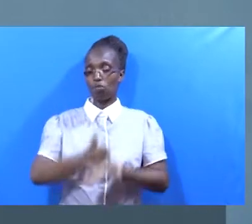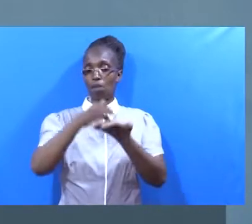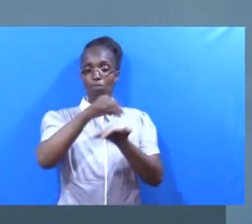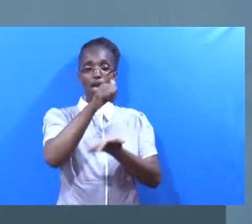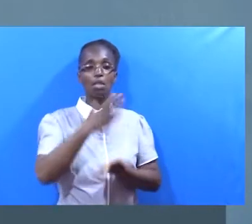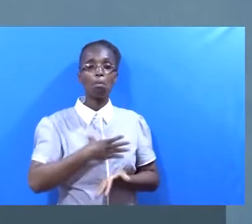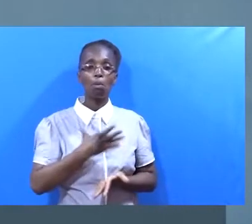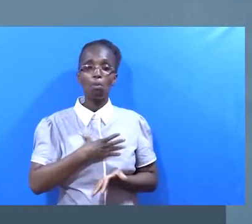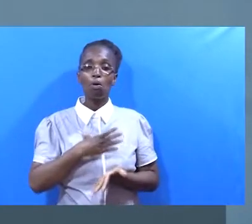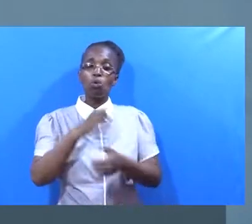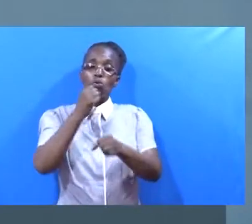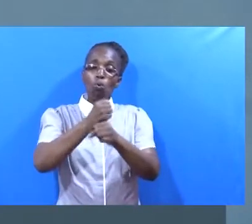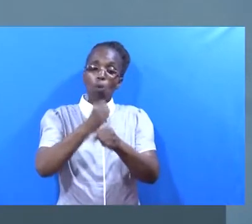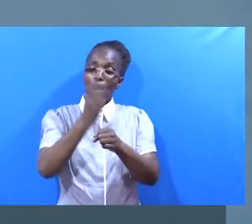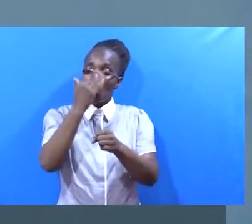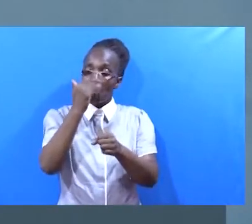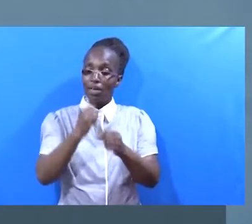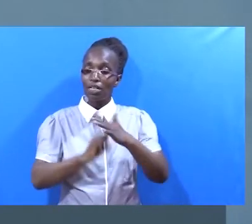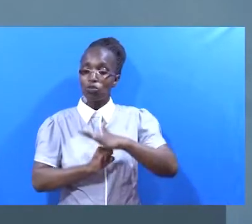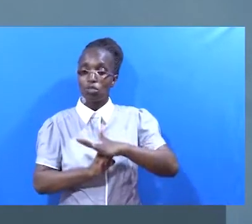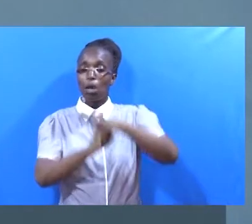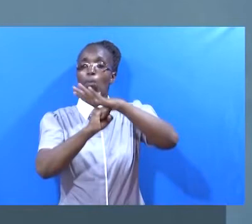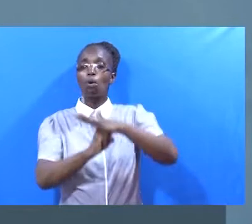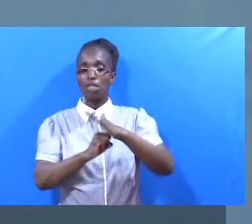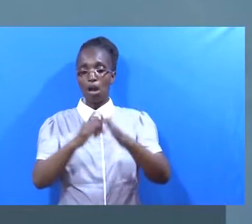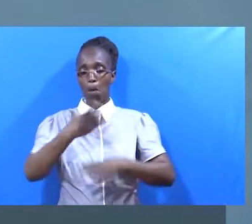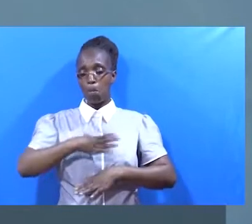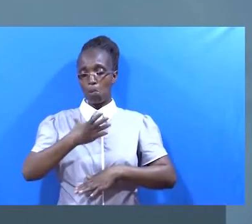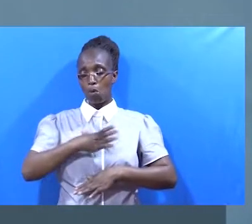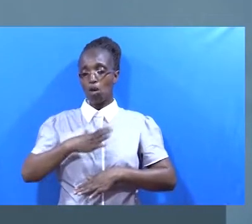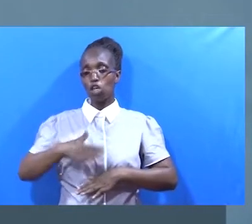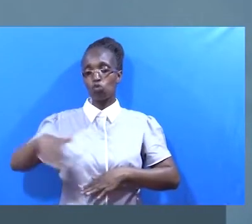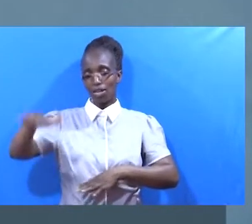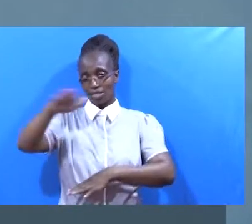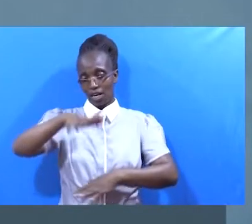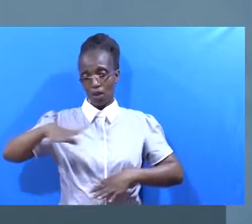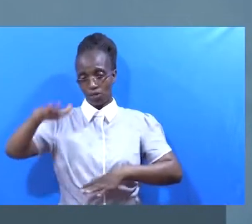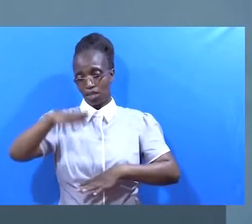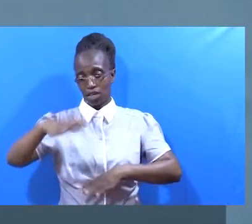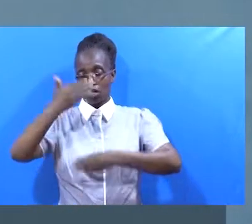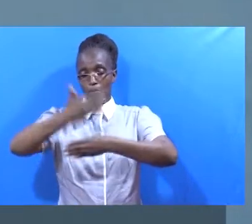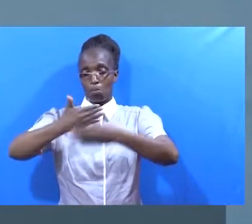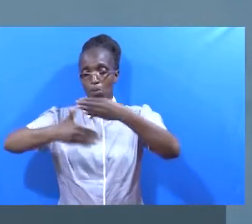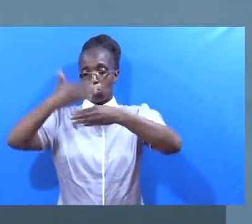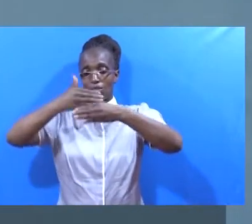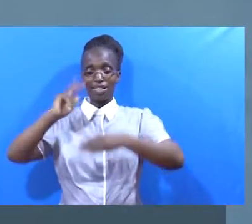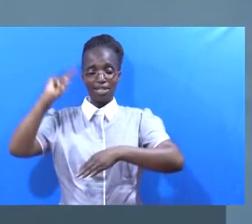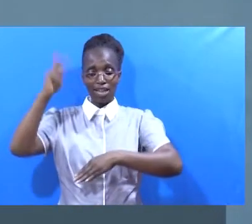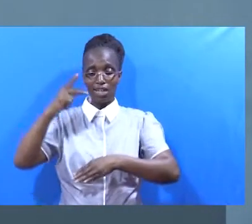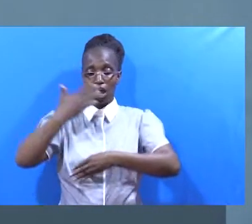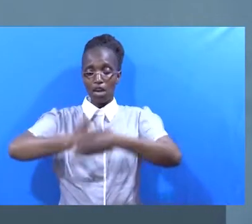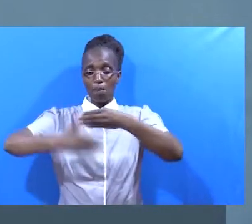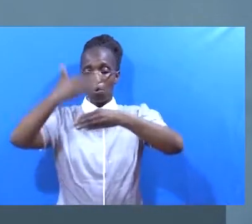wengine Unafanya kwa ajili ya watu wa nyumba yako Unafanya kwa ajili ya watu wa kichijichako Unafanya kwa ajili ya kujenga Kenya